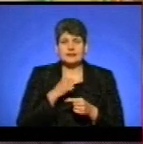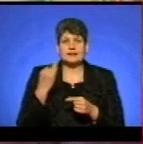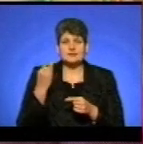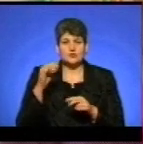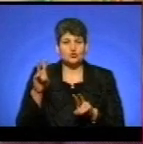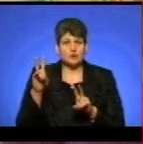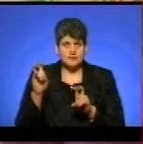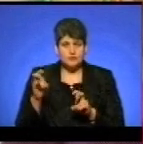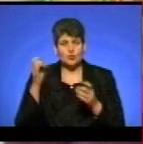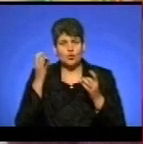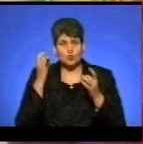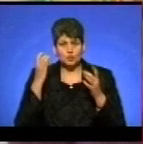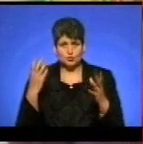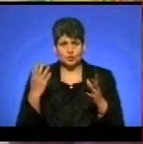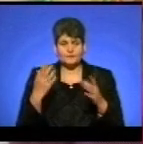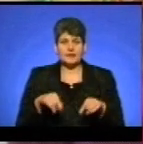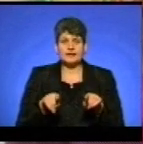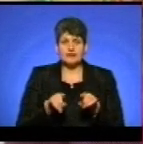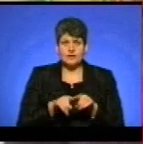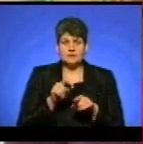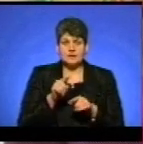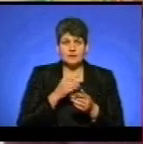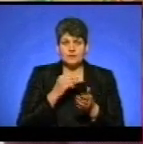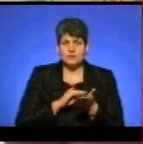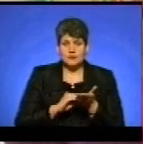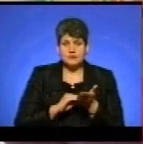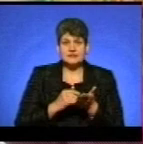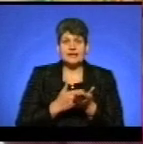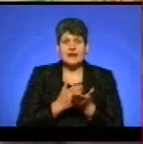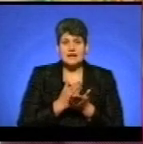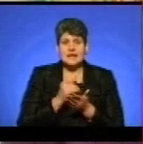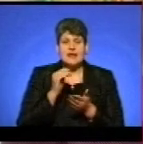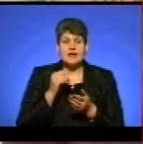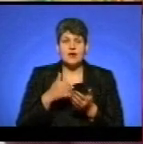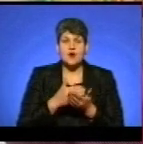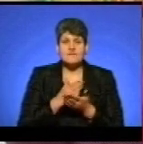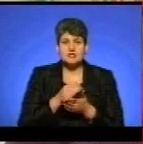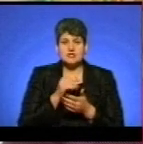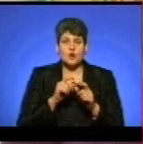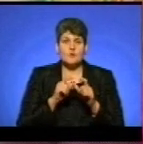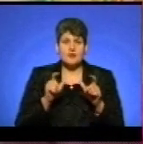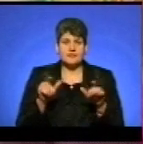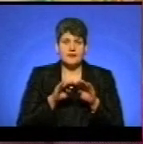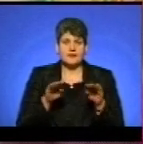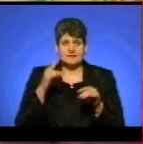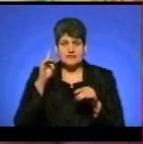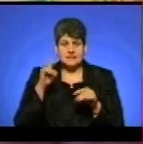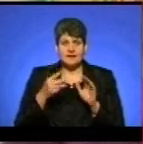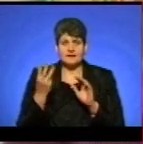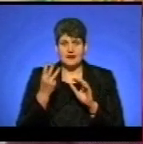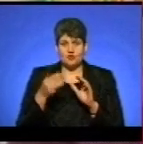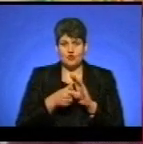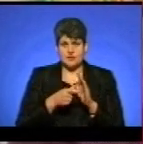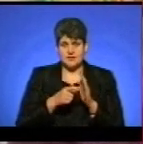тематику, культурну, вони також не позначають на карті географічні об'єкти. Просто на рівень знання третєго класу,